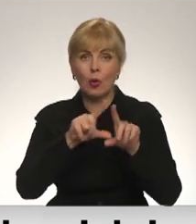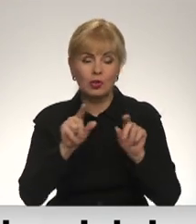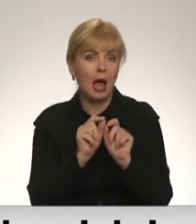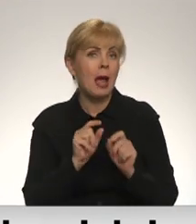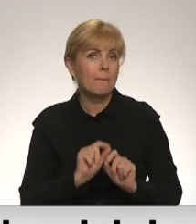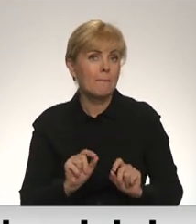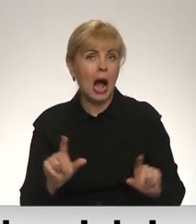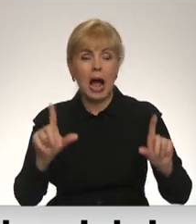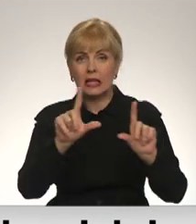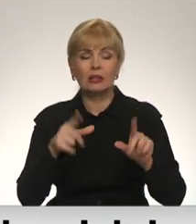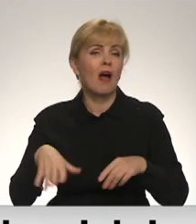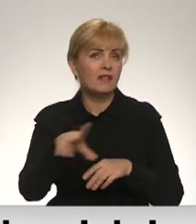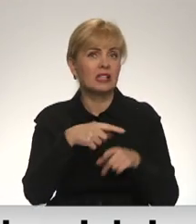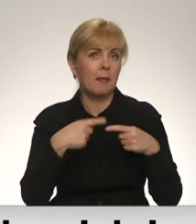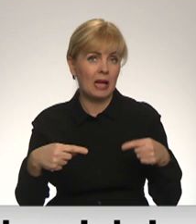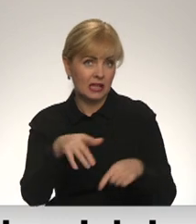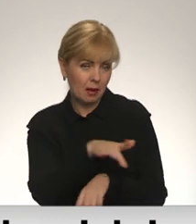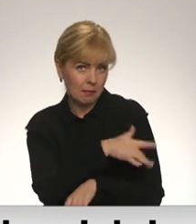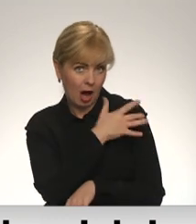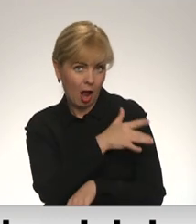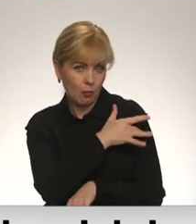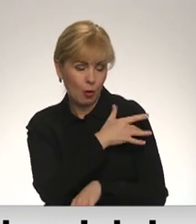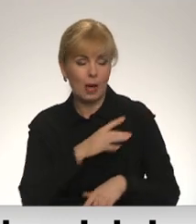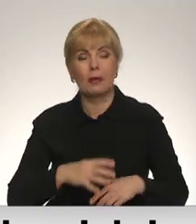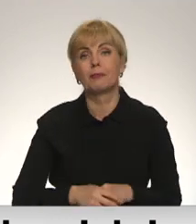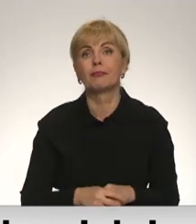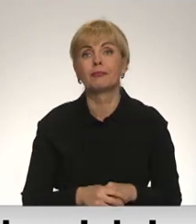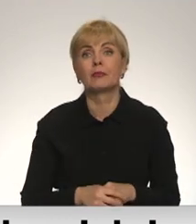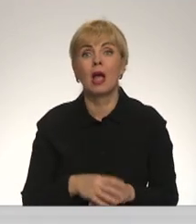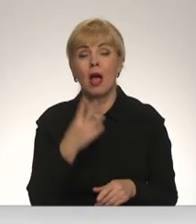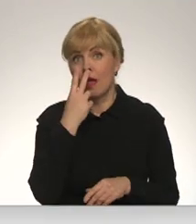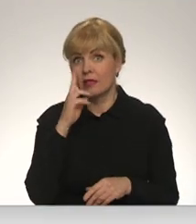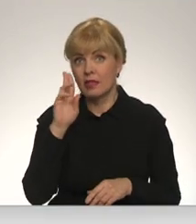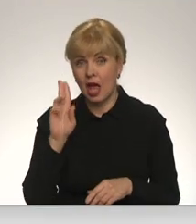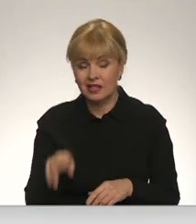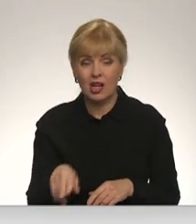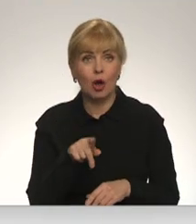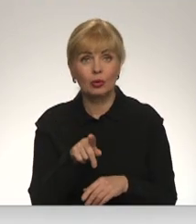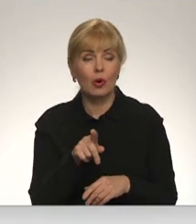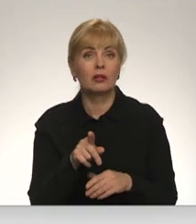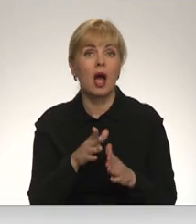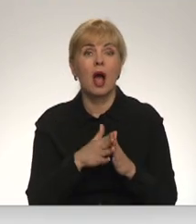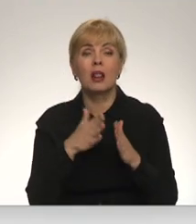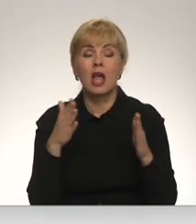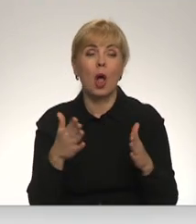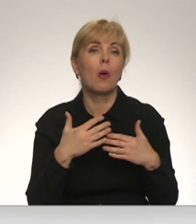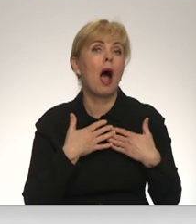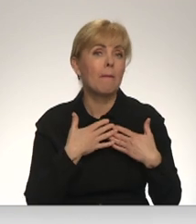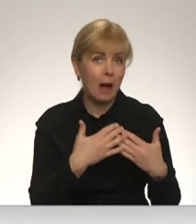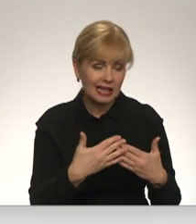inflāciju visām precēm un pakalpojumiem. Un pat neskatoties uz cilvēku lielo patriotizmu